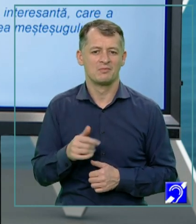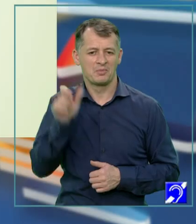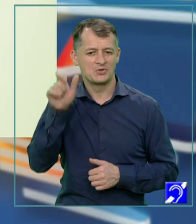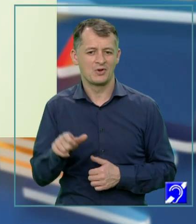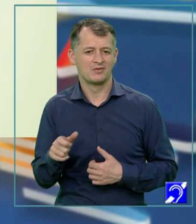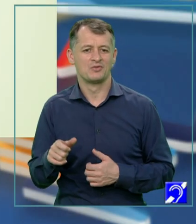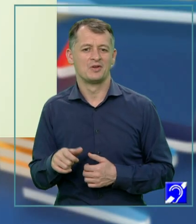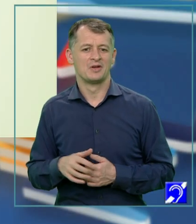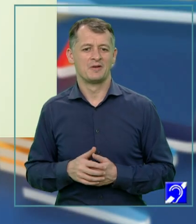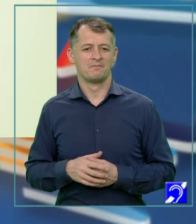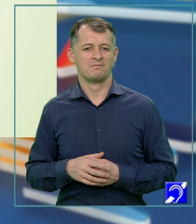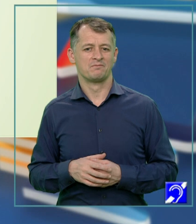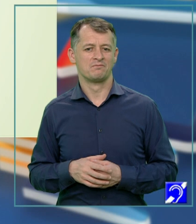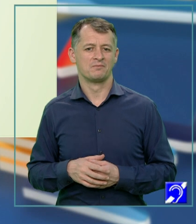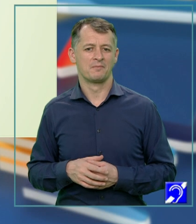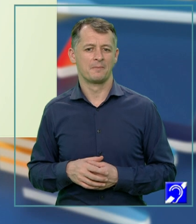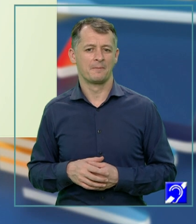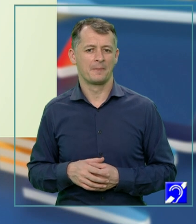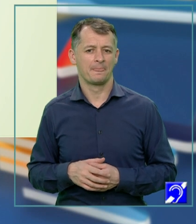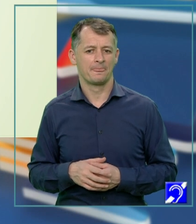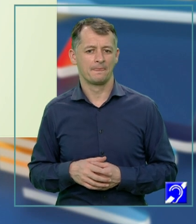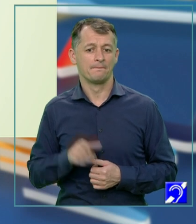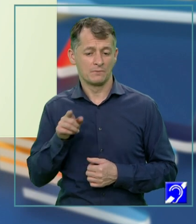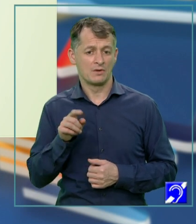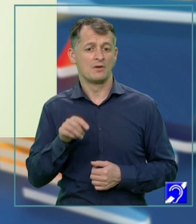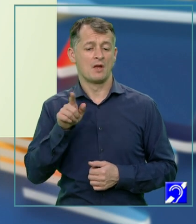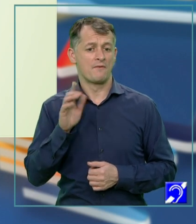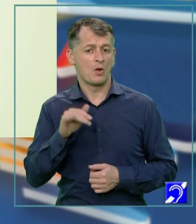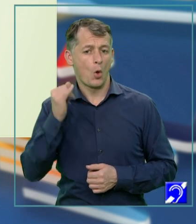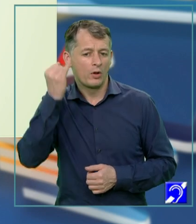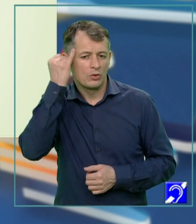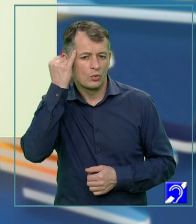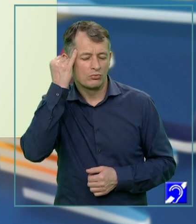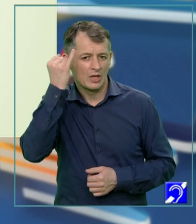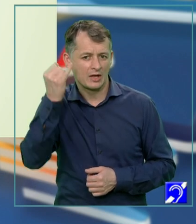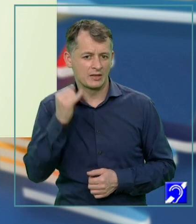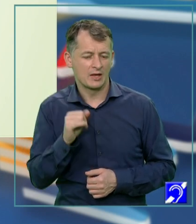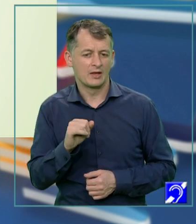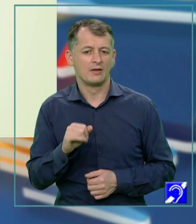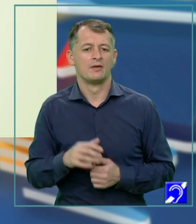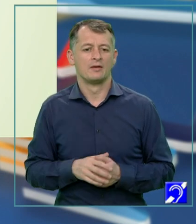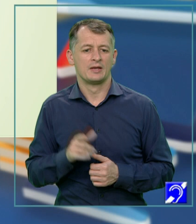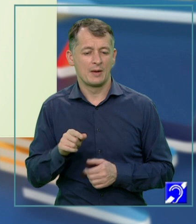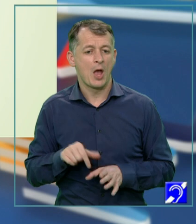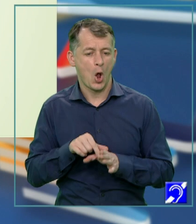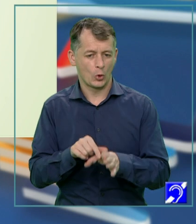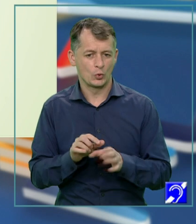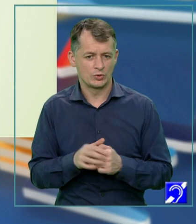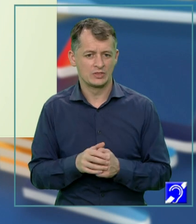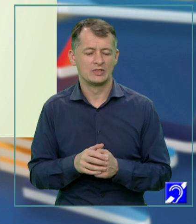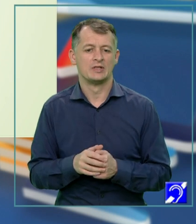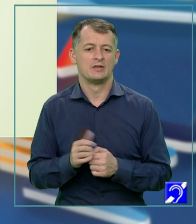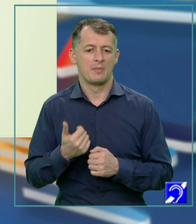de artificii. Victorion Popa avea o intuiție extraordinară a posibilităților actorului. El m-a condus pe drumul făuririi adevăratei mele